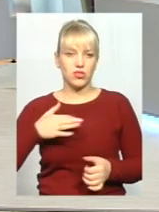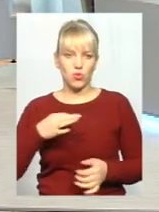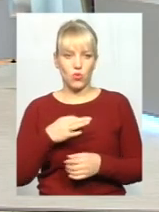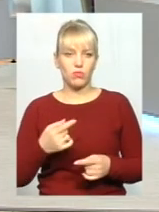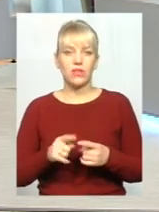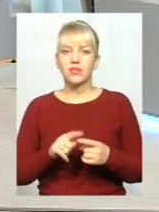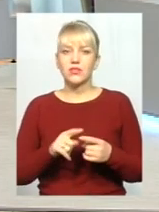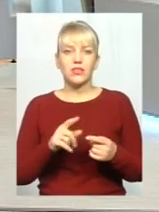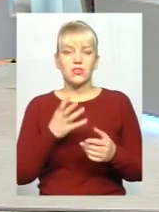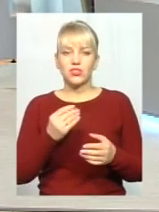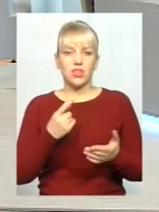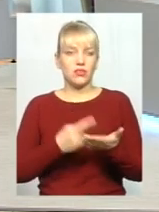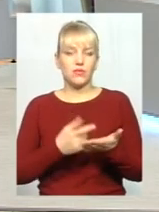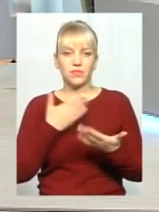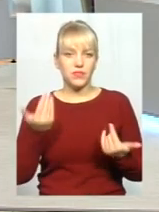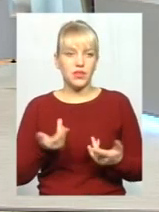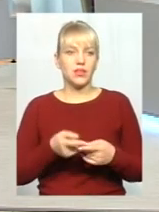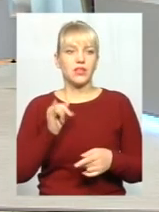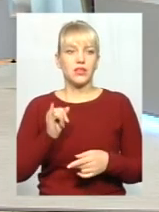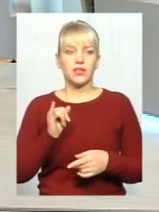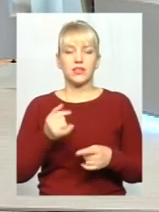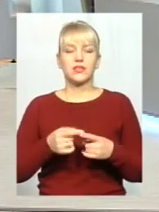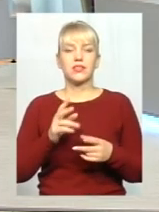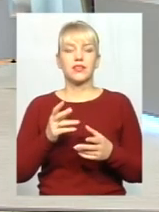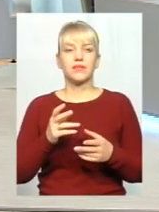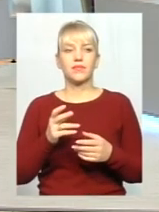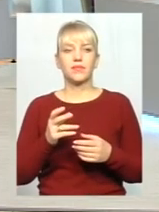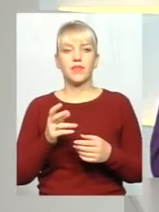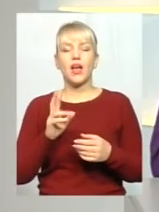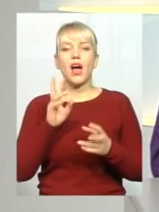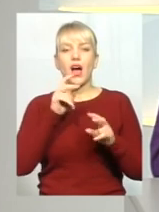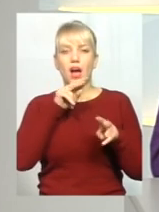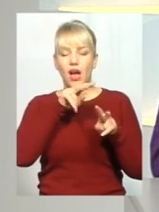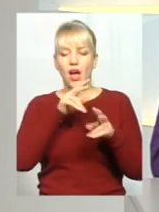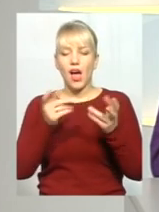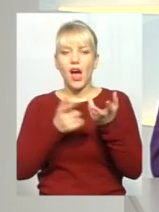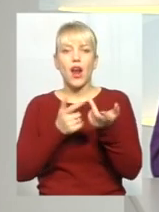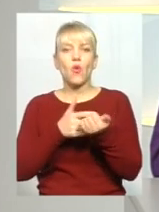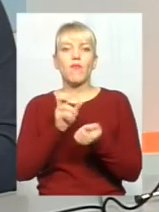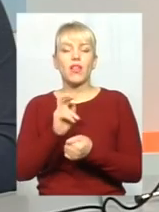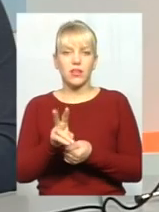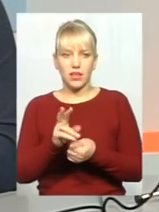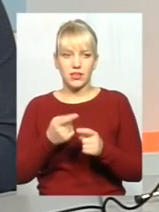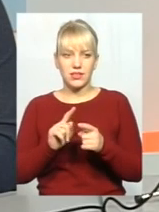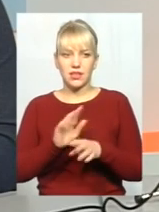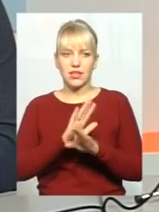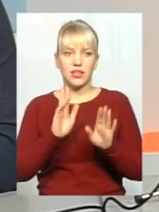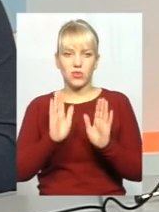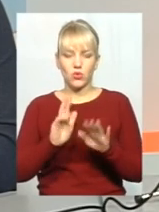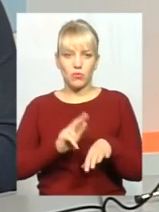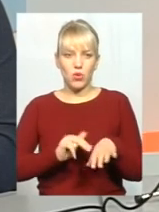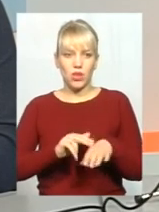що їх, по факту, має бути більше. Ну, і це, мабуть, це як їх рахувало? Це, власне, спостереження патрульної Це не тільки патрульної поліції, це, взагалі,